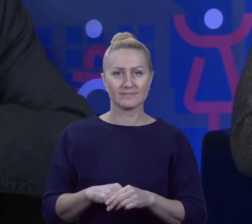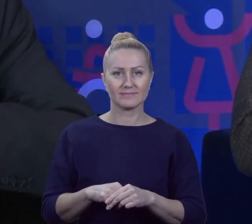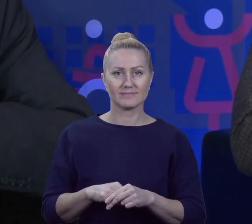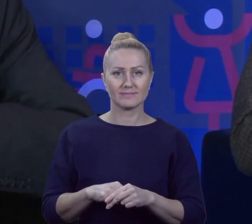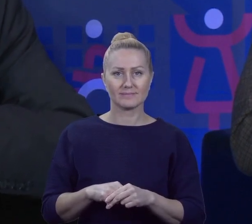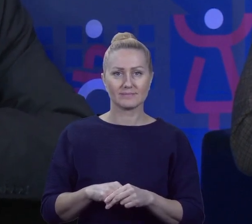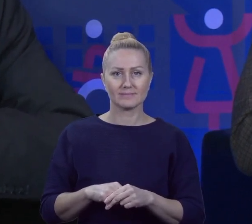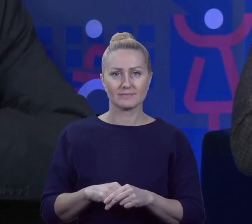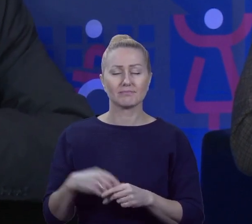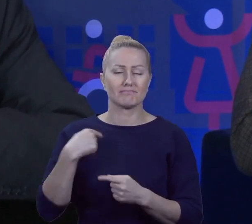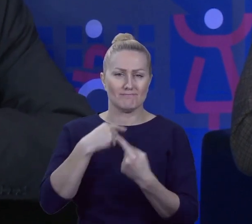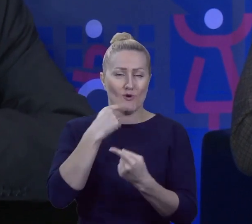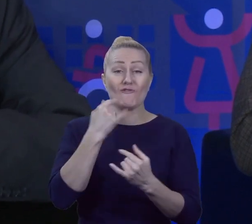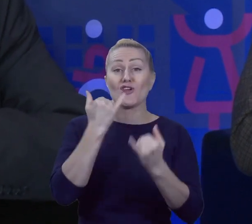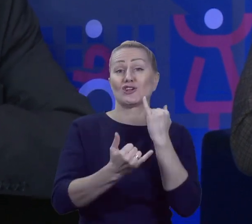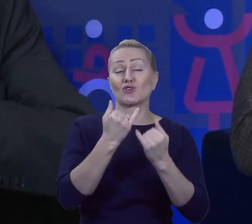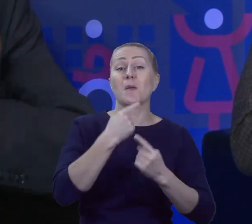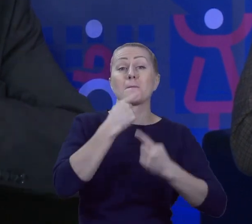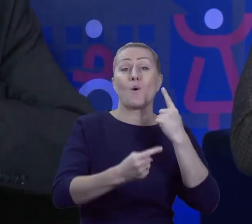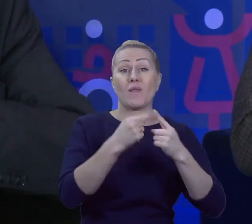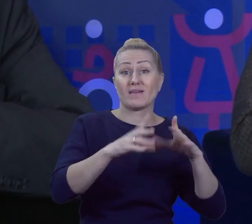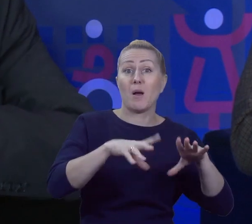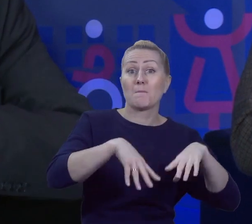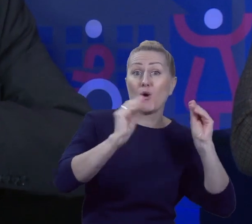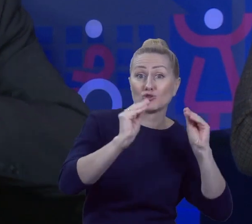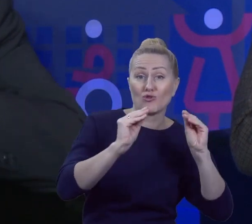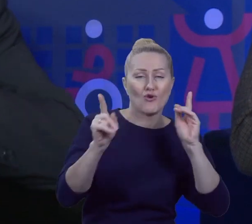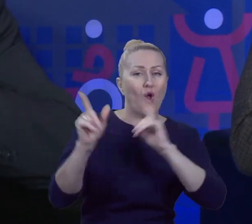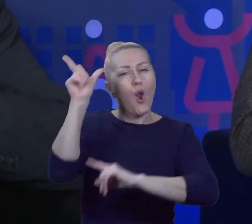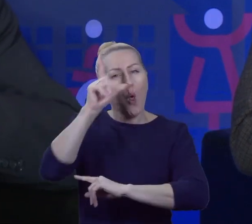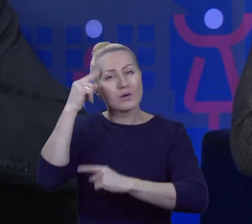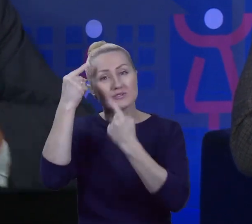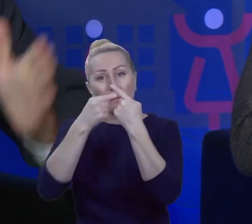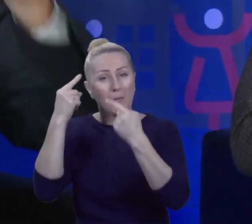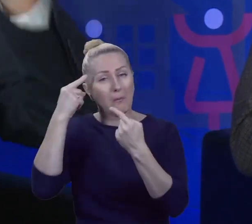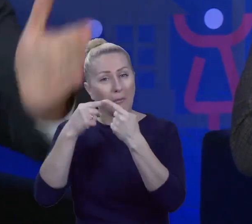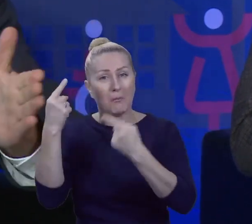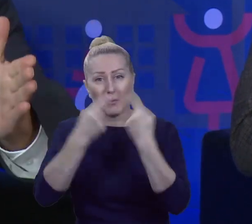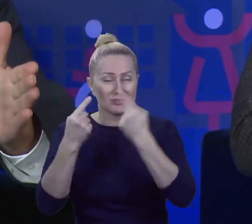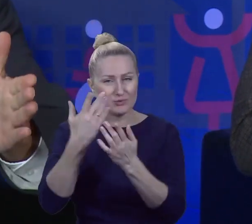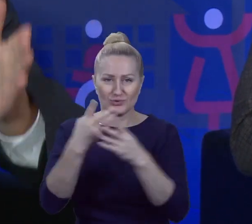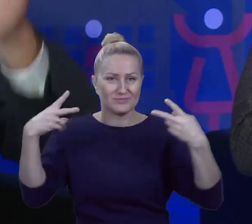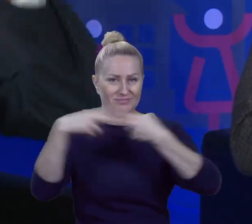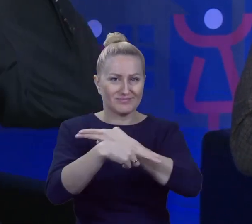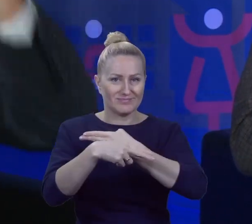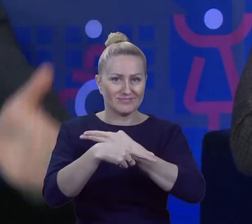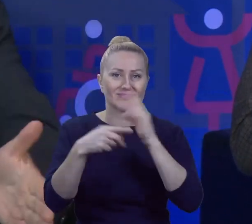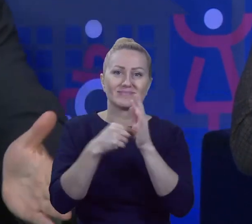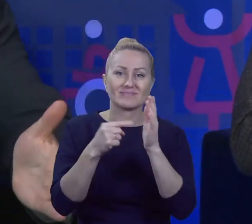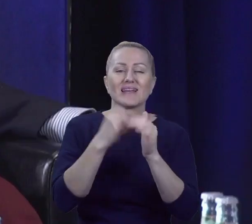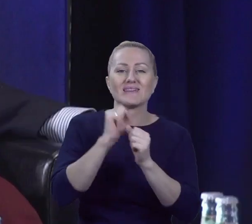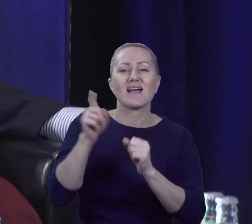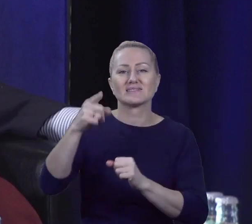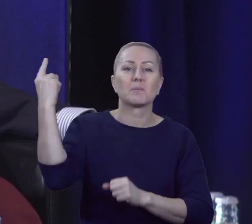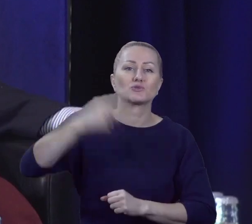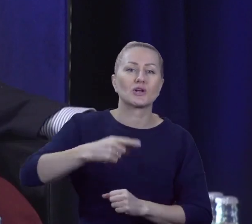Jak się zaczyna polityka, to kończy się logika. Po prostu jest prekaz partyjny. I tak trzeba